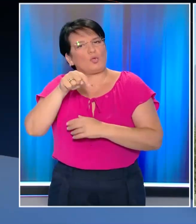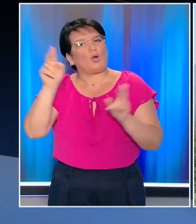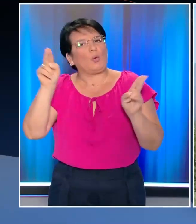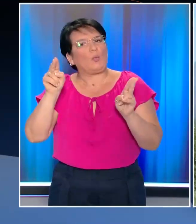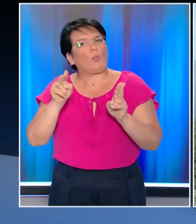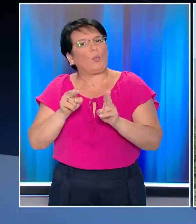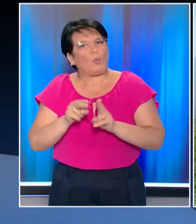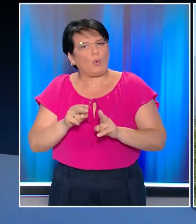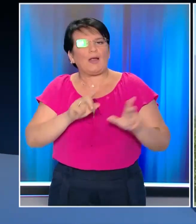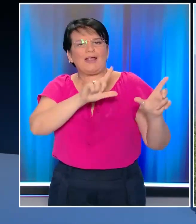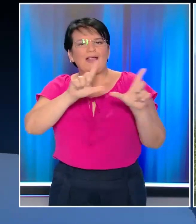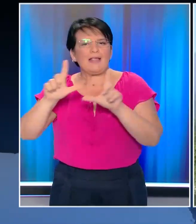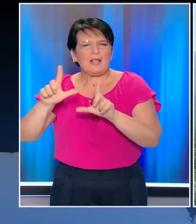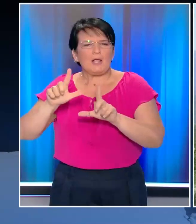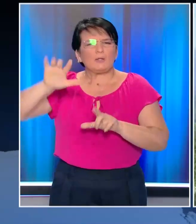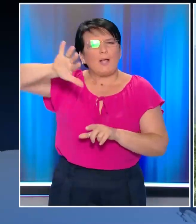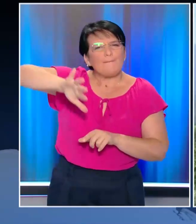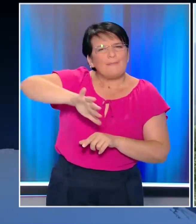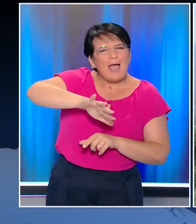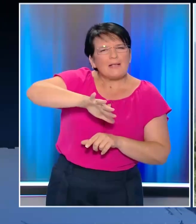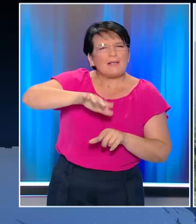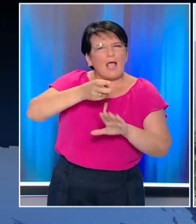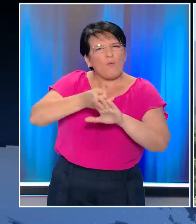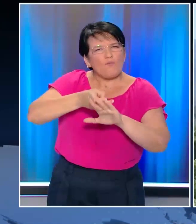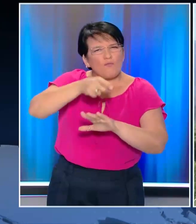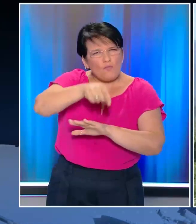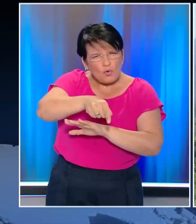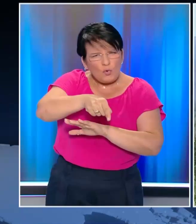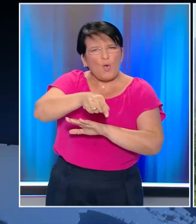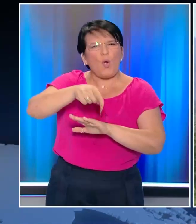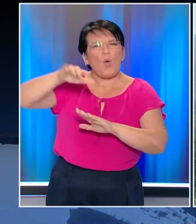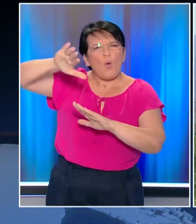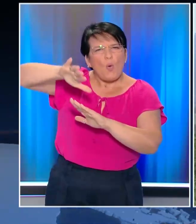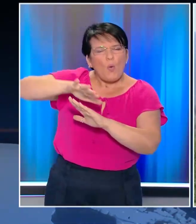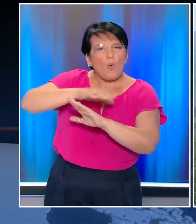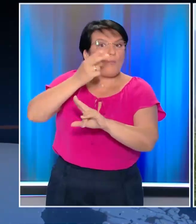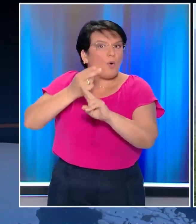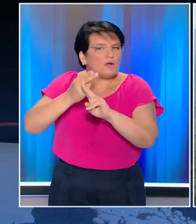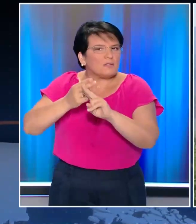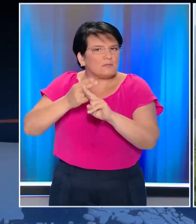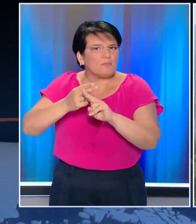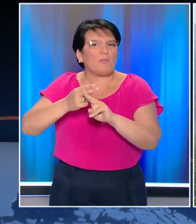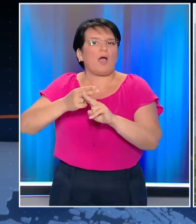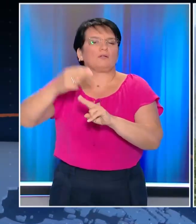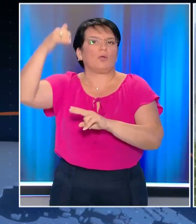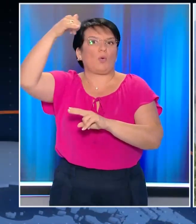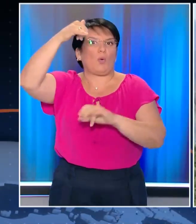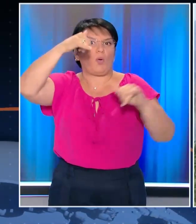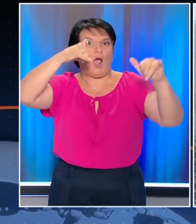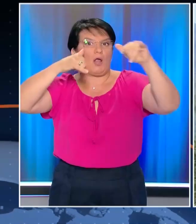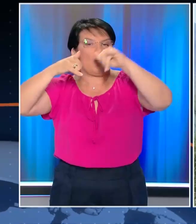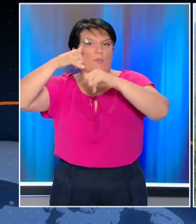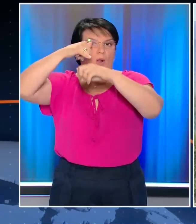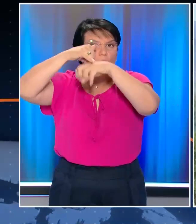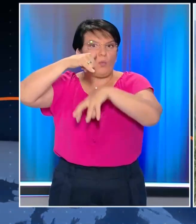Είναι πολύ σημαντική η συνδρομή των εναέρων μέσων που